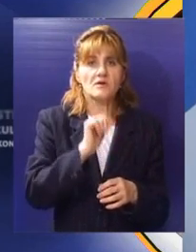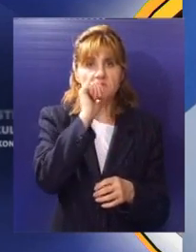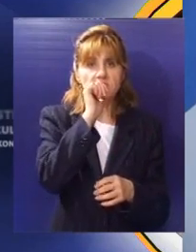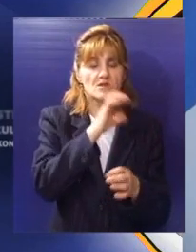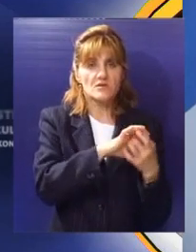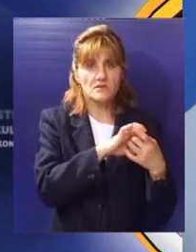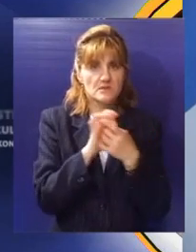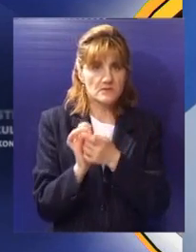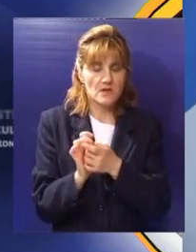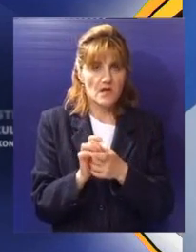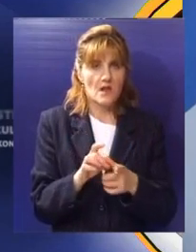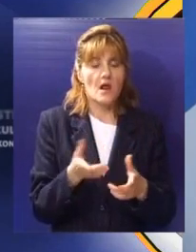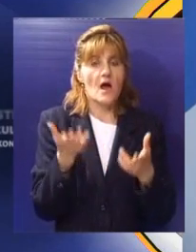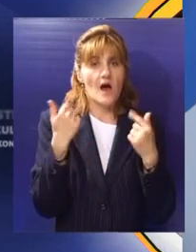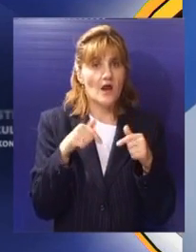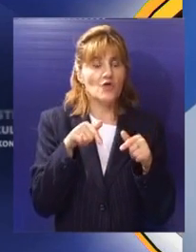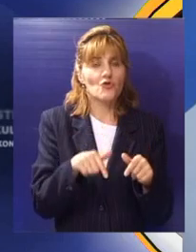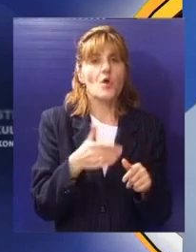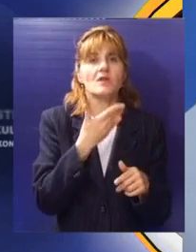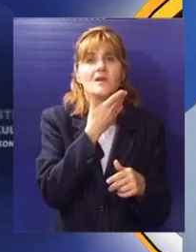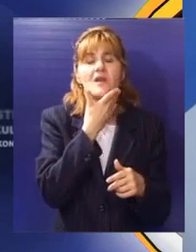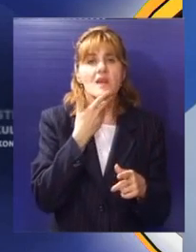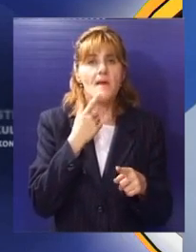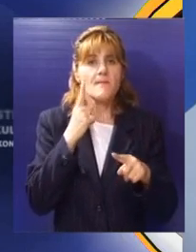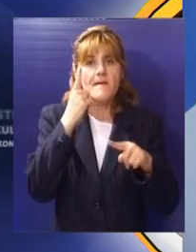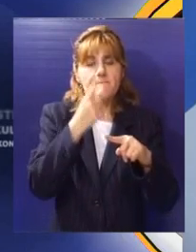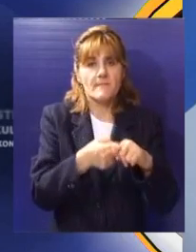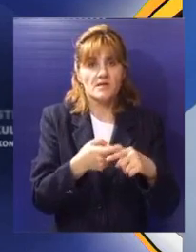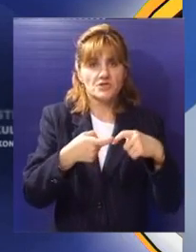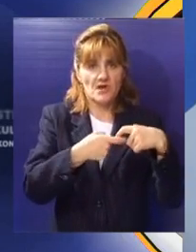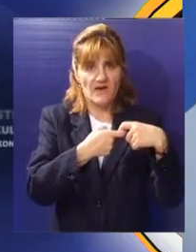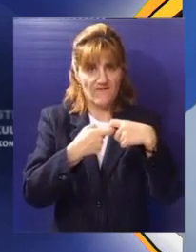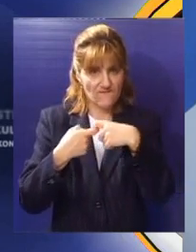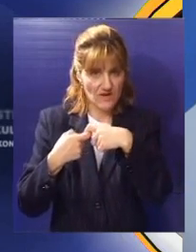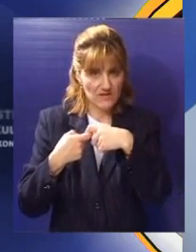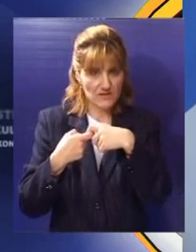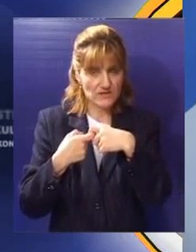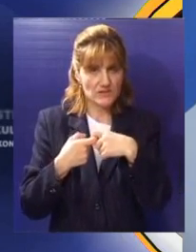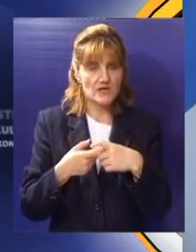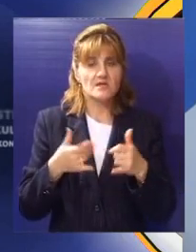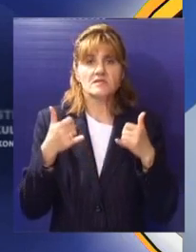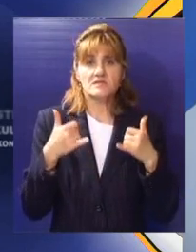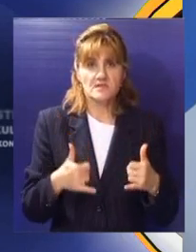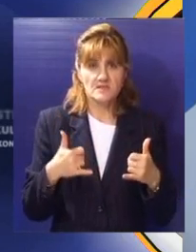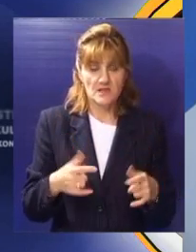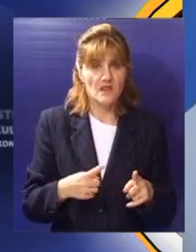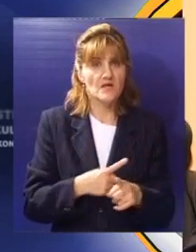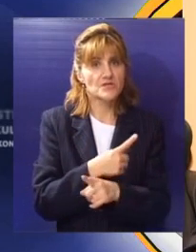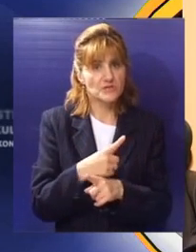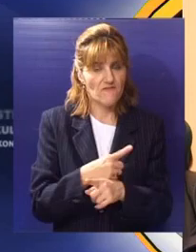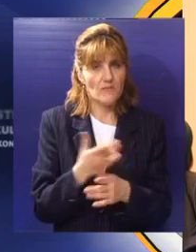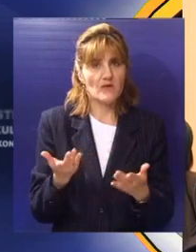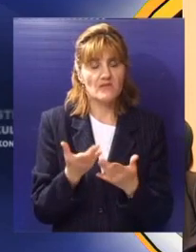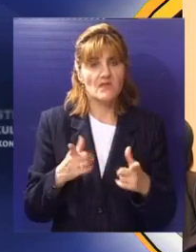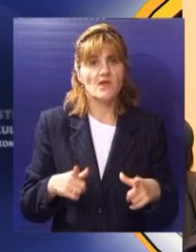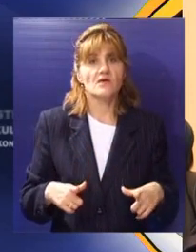o tome šta se dešavalo u jednom vremenu, ali to ne ima direktne veze sa sadašnjim vremenom